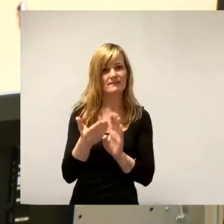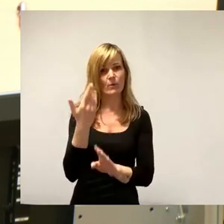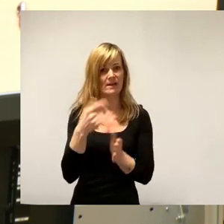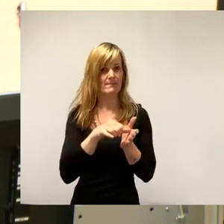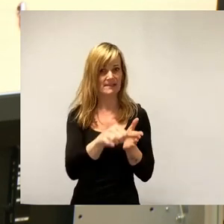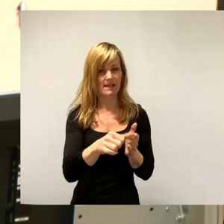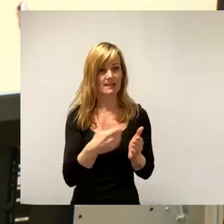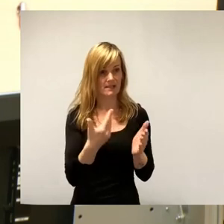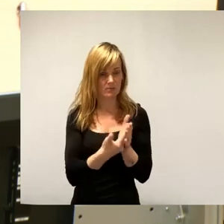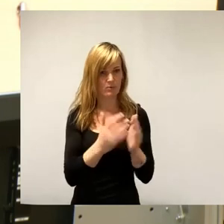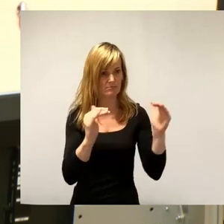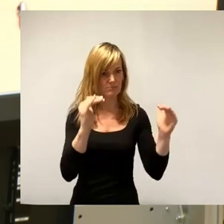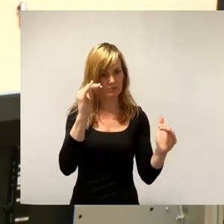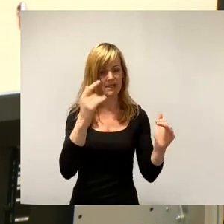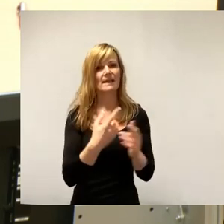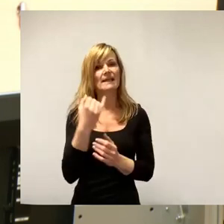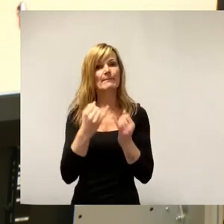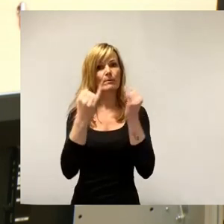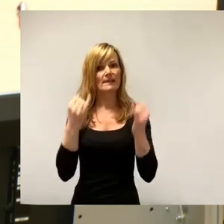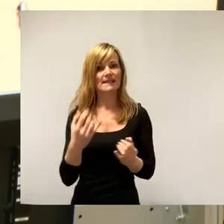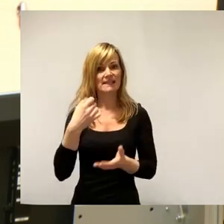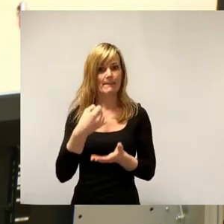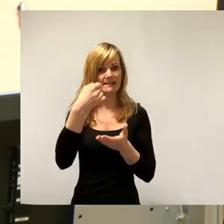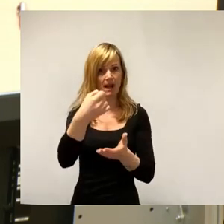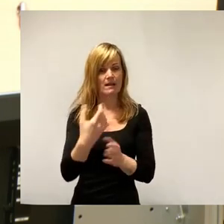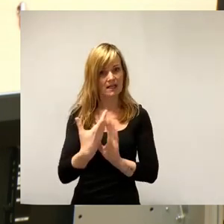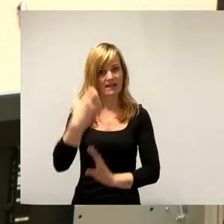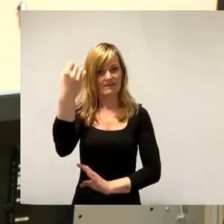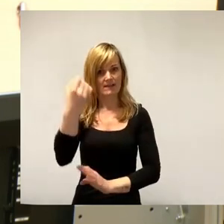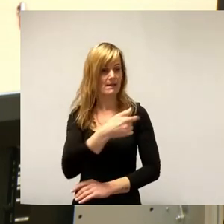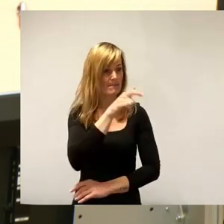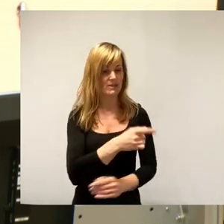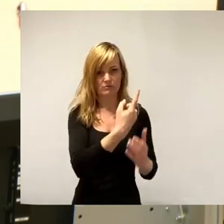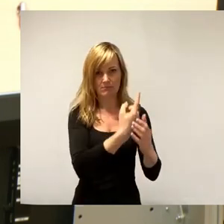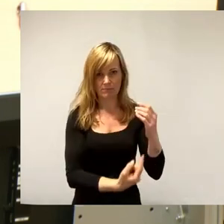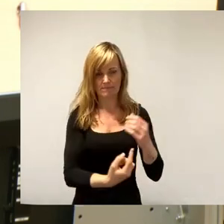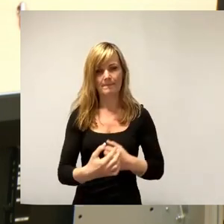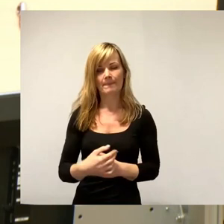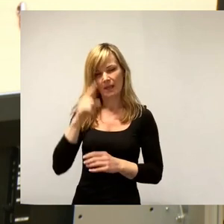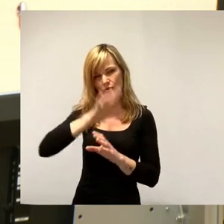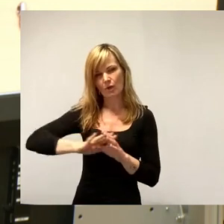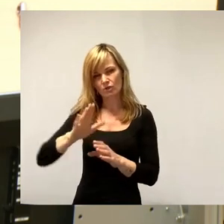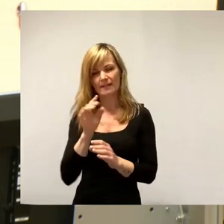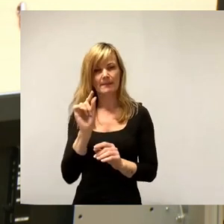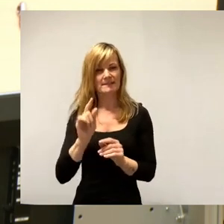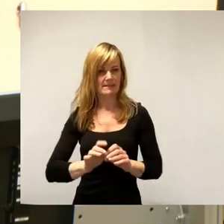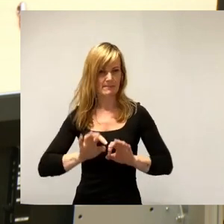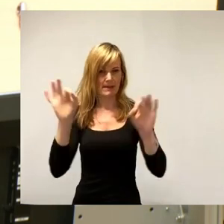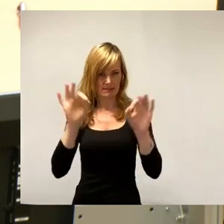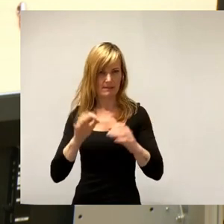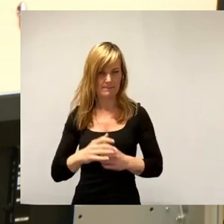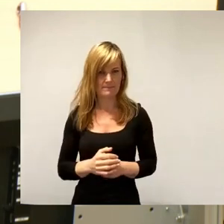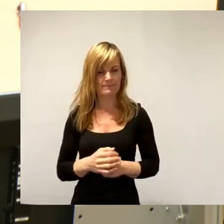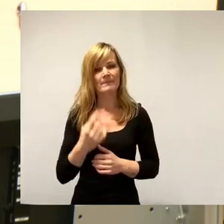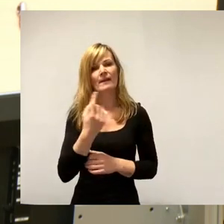Das Immobilienkapital gewinnt dabei, die Menschen nicht. Wir haben es in Deutschland etwas besser. Wir haben ein etwas, will man sagen,